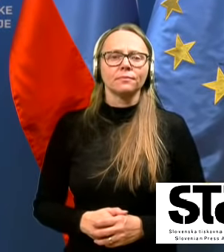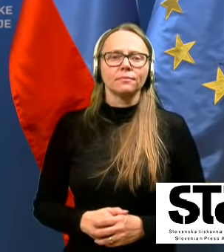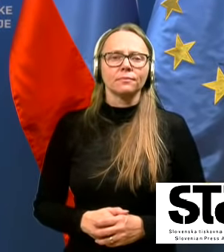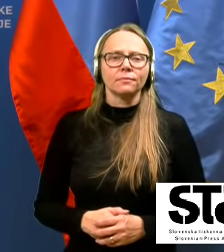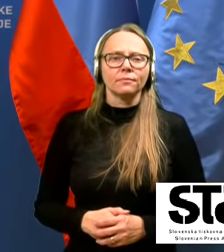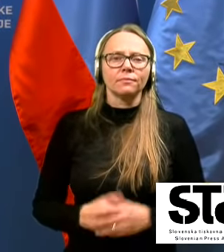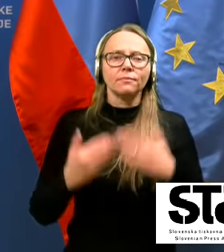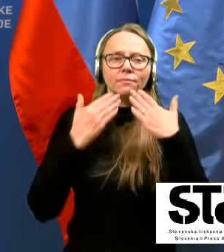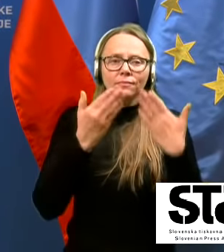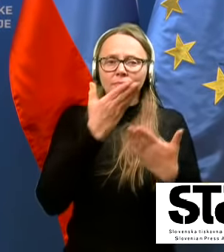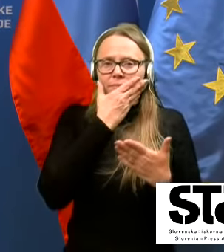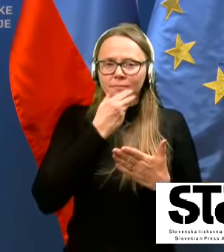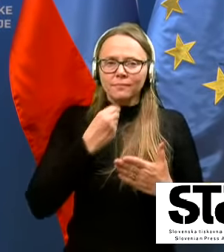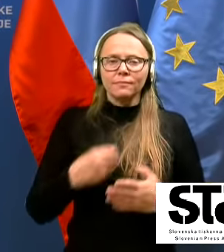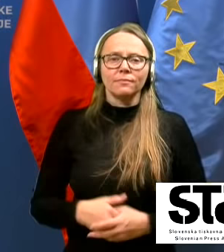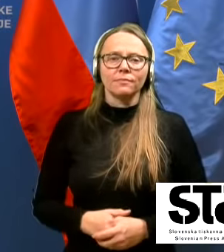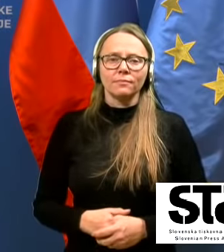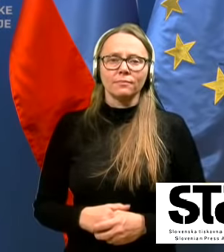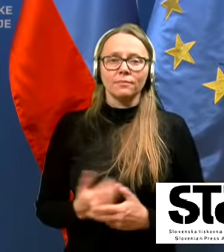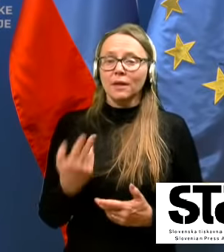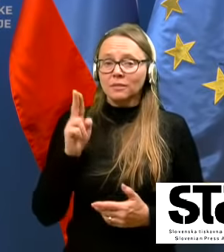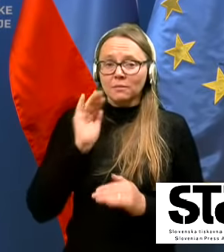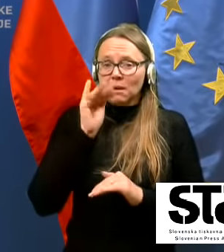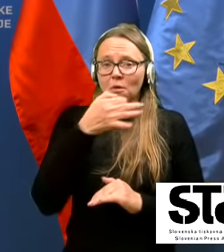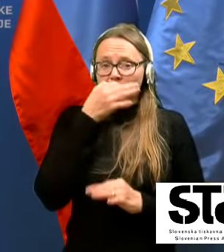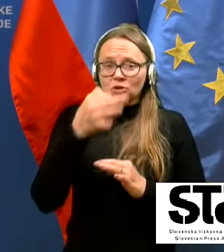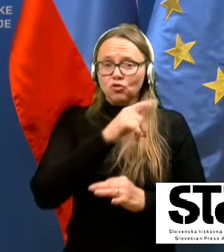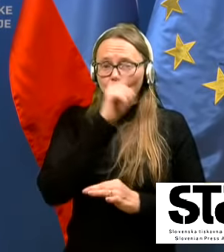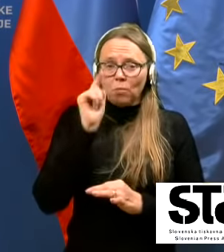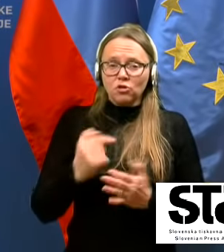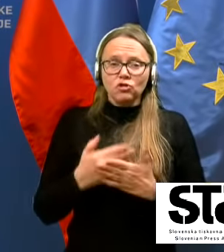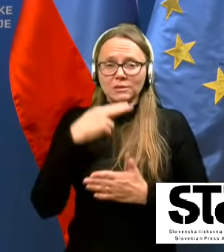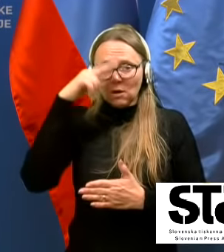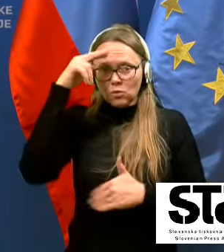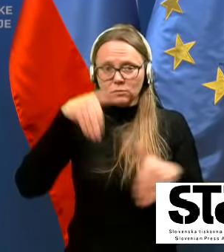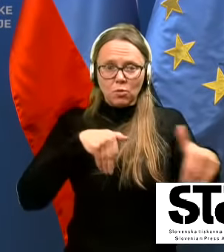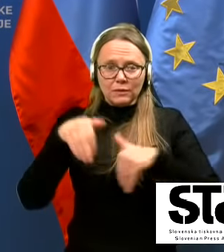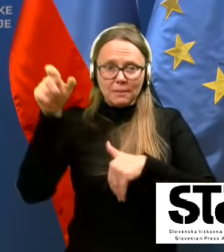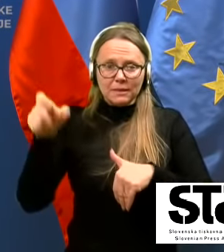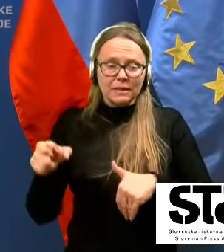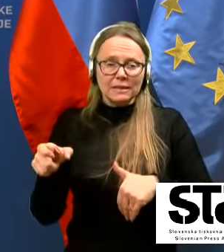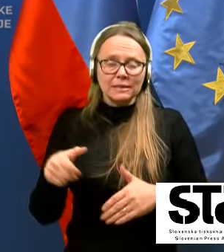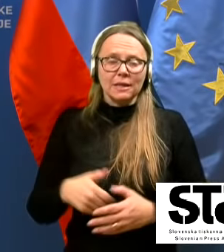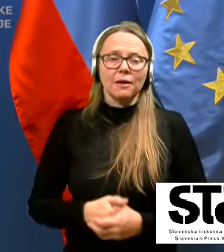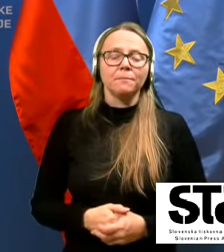Hvala lepa. Nimamo več vprašan za gospoda ministra Hojsa.